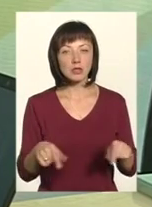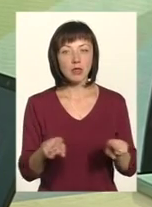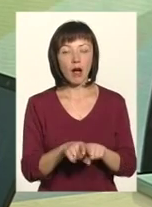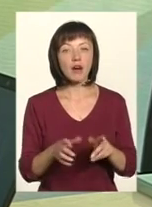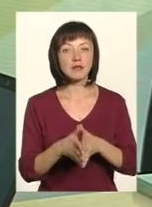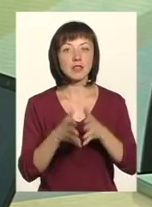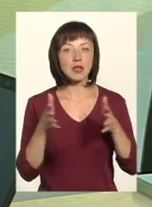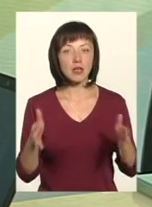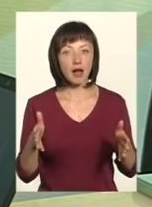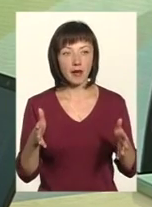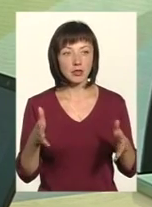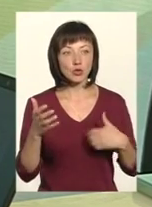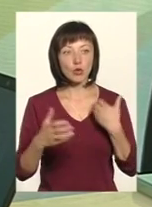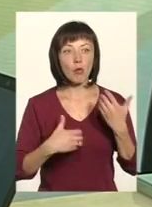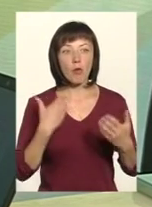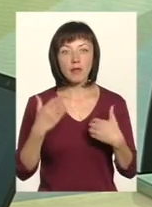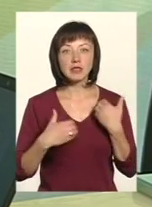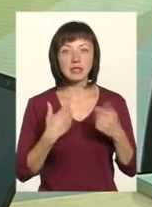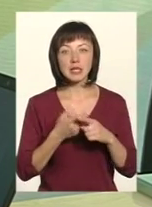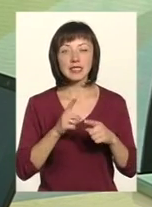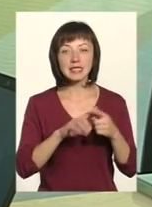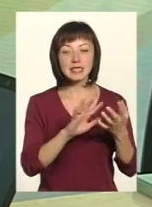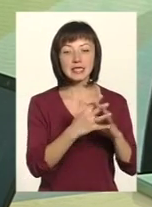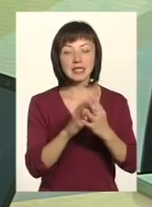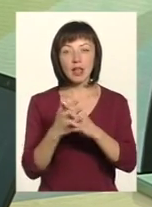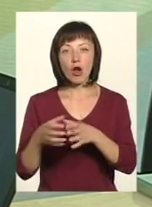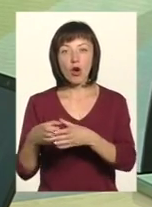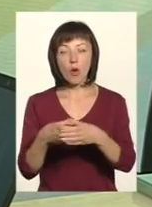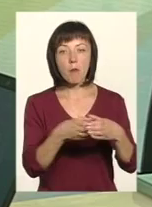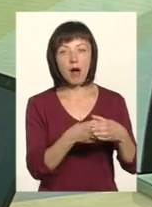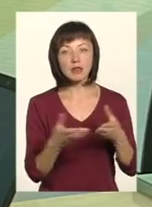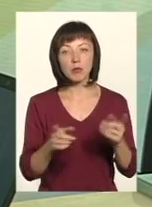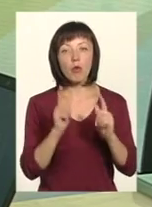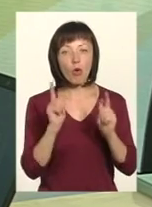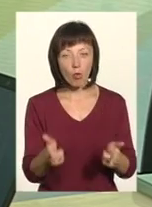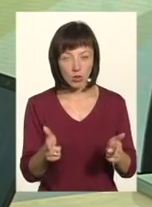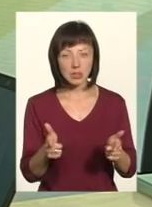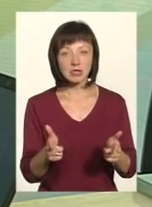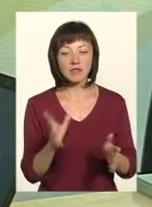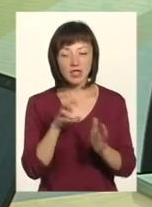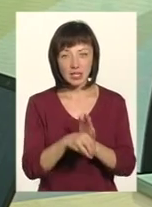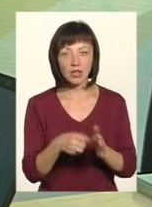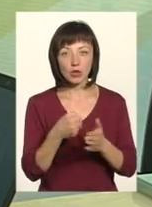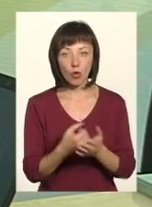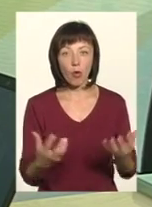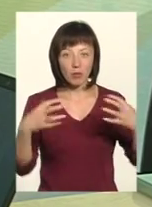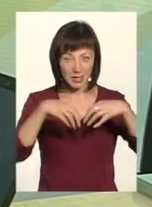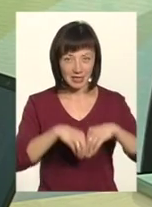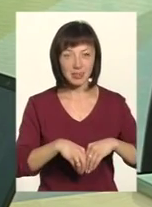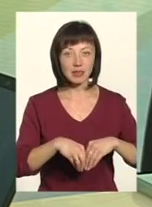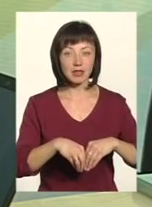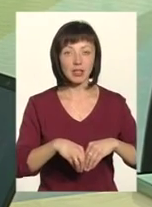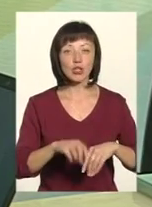велика стурбованість за ті сільські громади, які погодилися війти до складу об'єднаних,